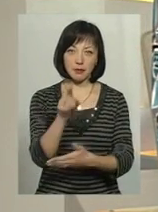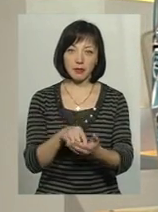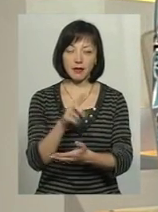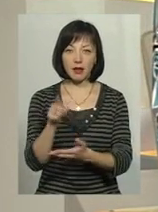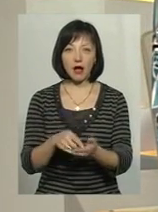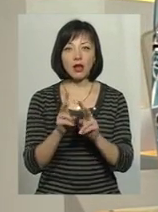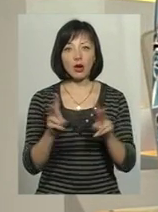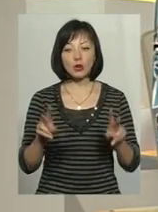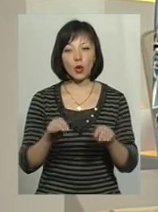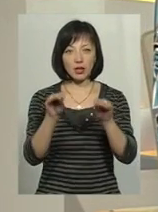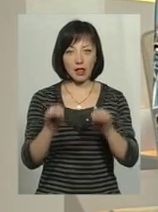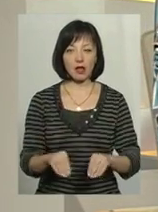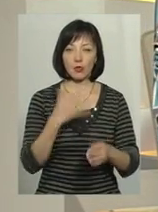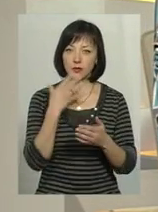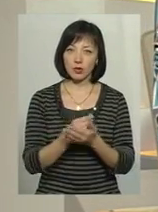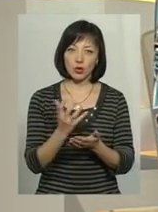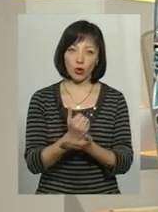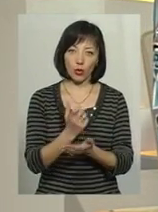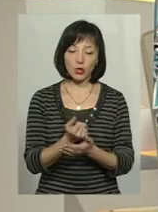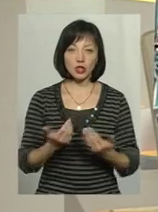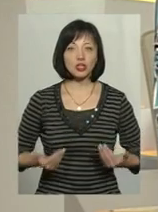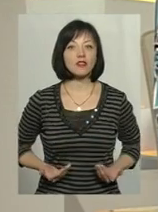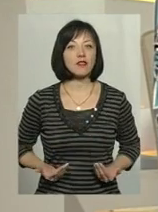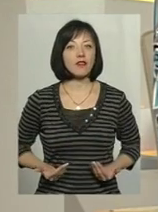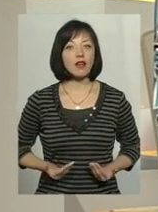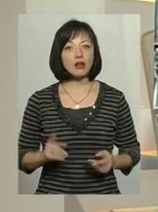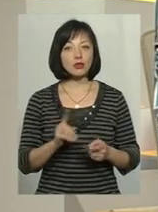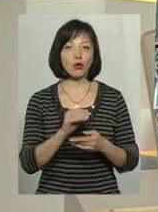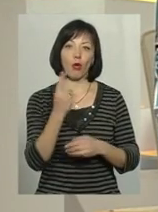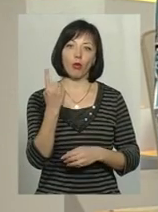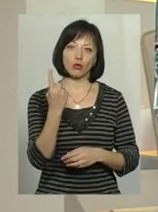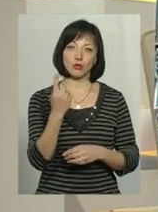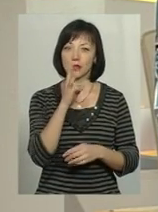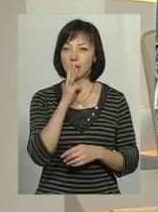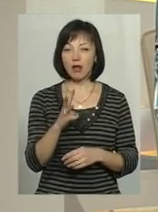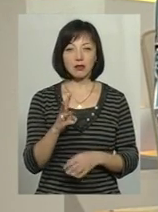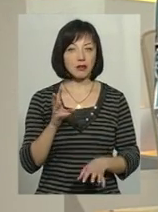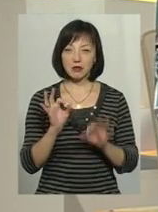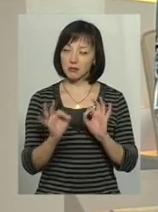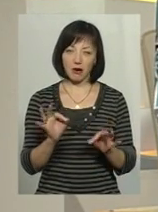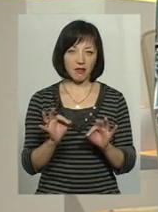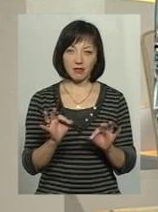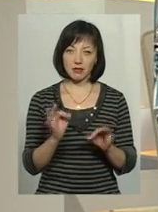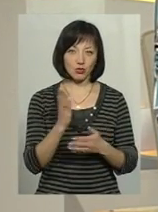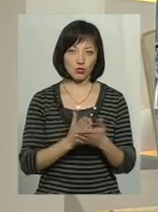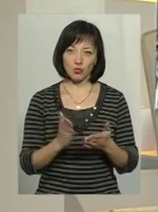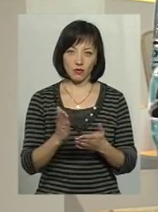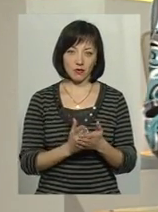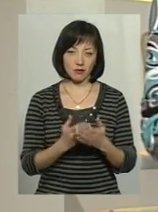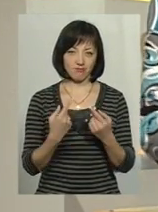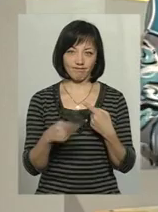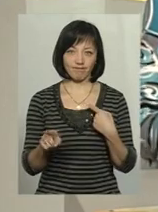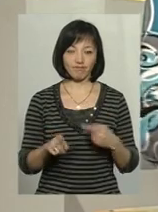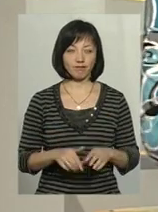хто декларує свої доходи і живе декларуючи, що на одну зарплату насправді не зовсім те все